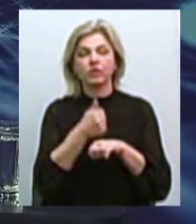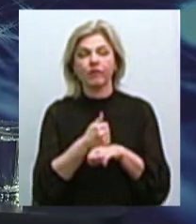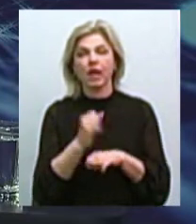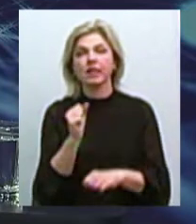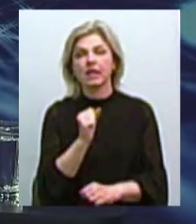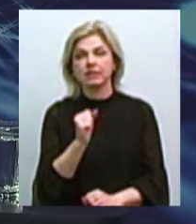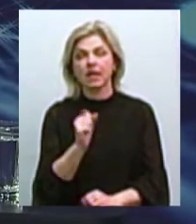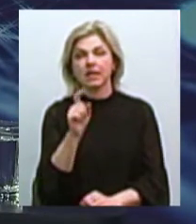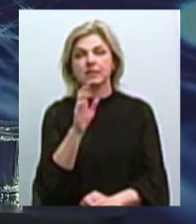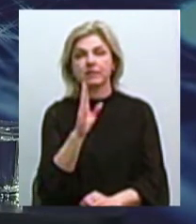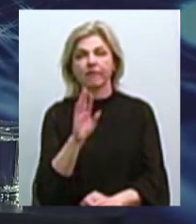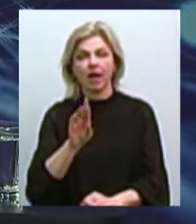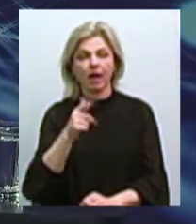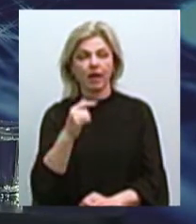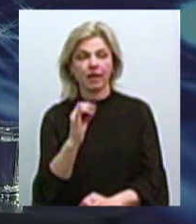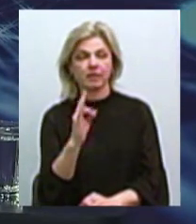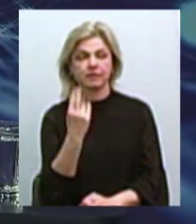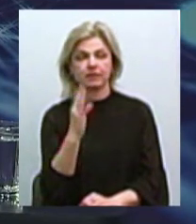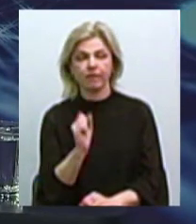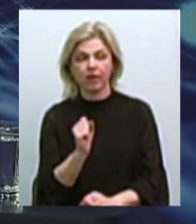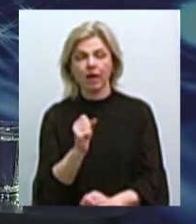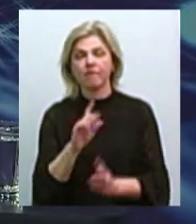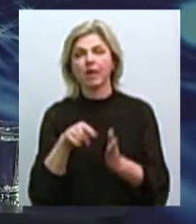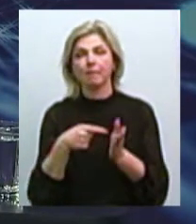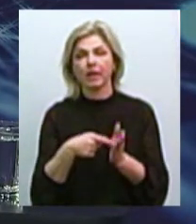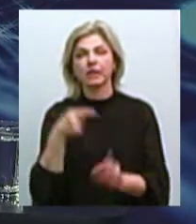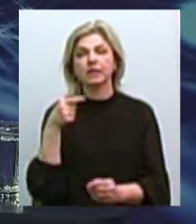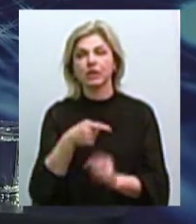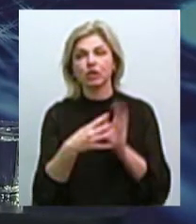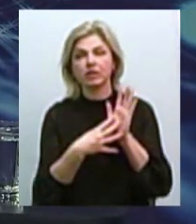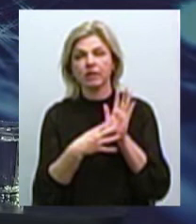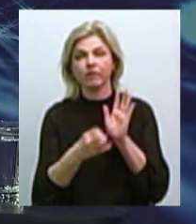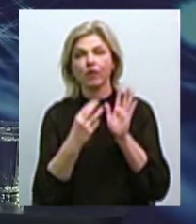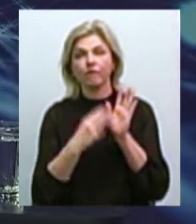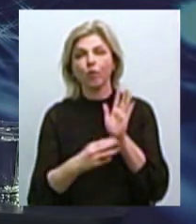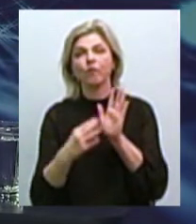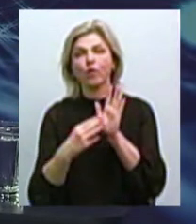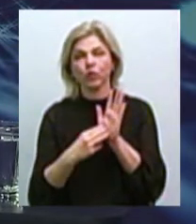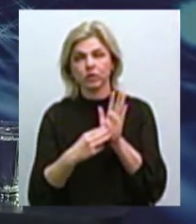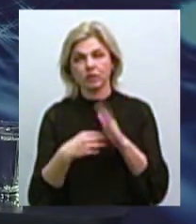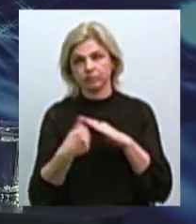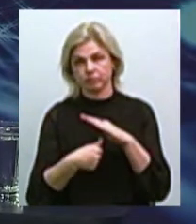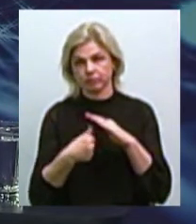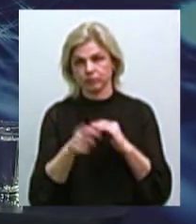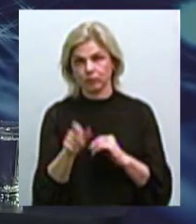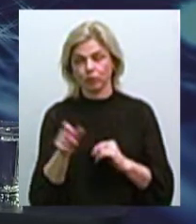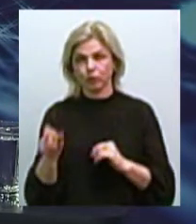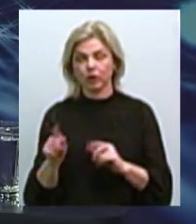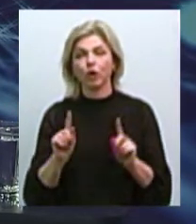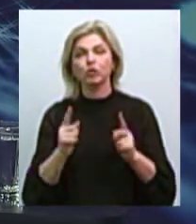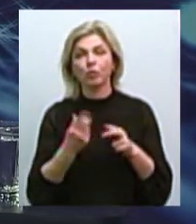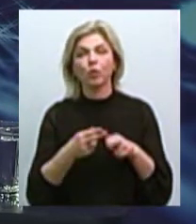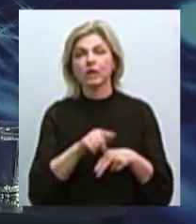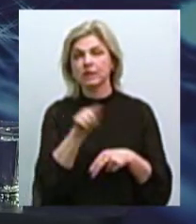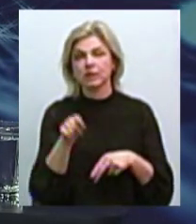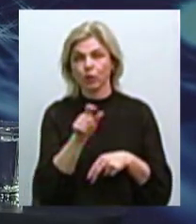в місті 1988 безхаченків. Чому ці люди